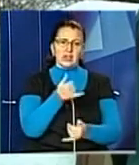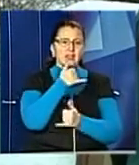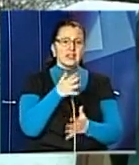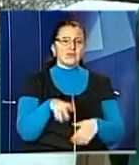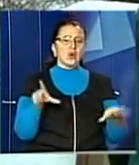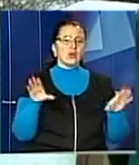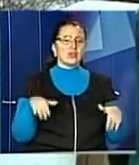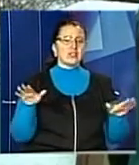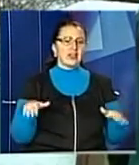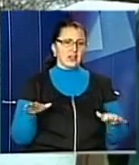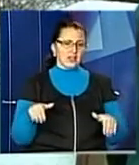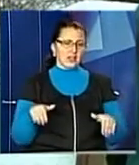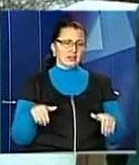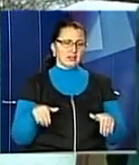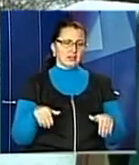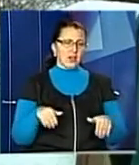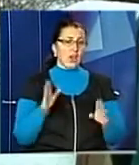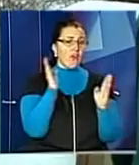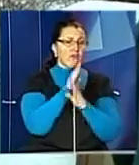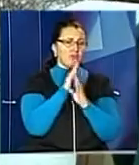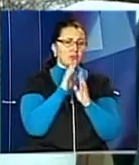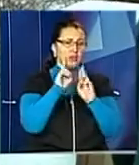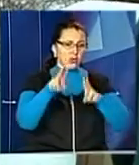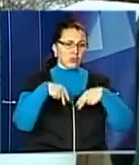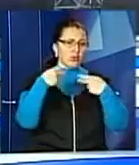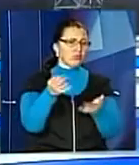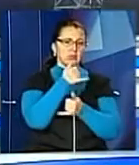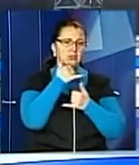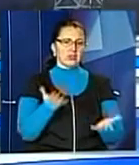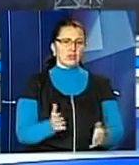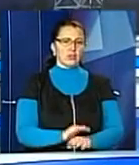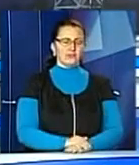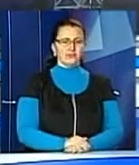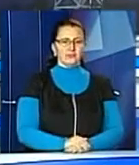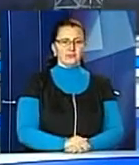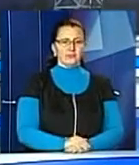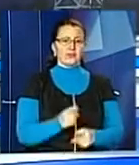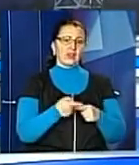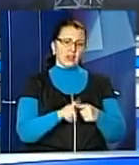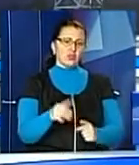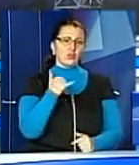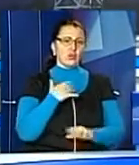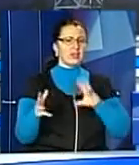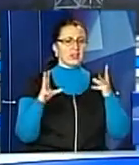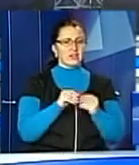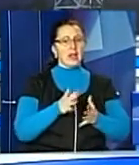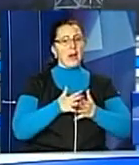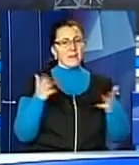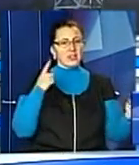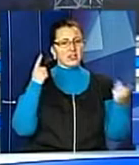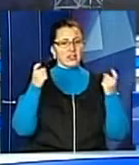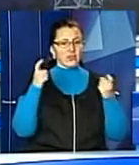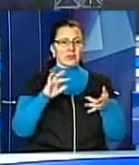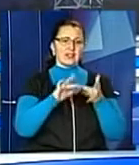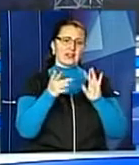зможе літати, відповідно, в природу ми його повернути не зможемо. І на цьому у нас все. Більше інформації на інтернет